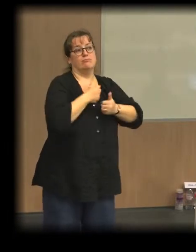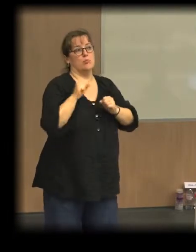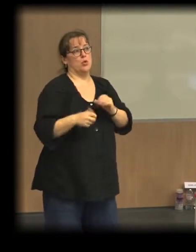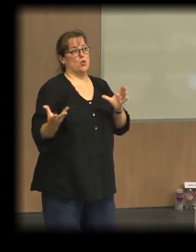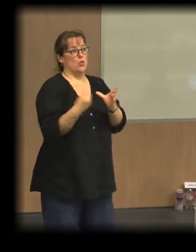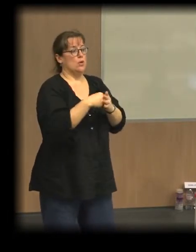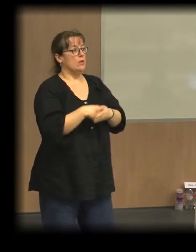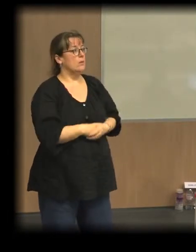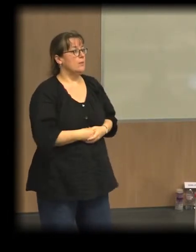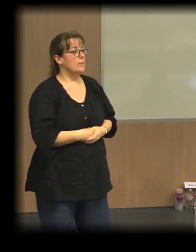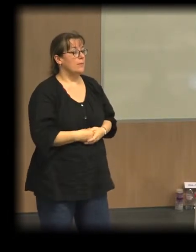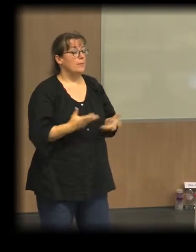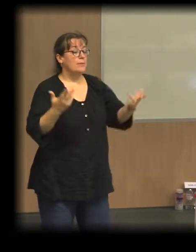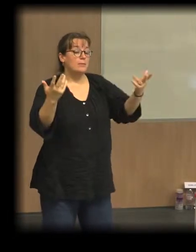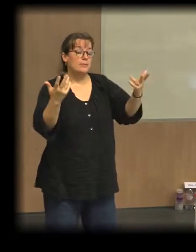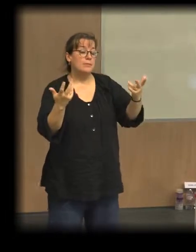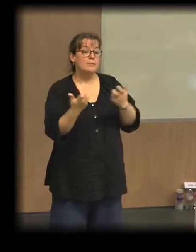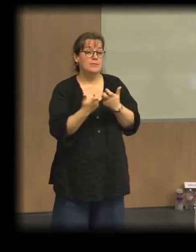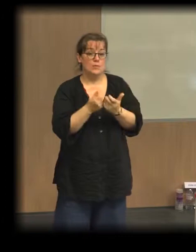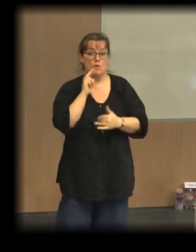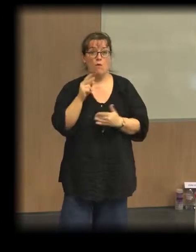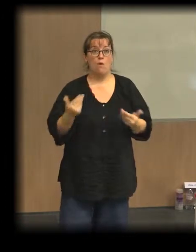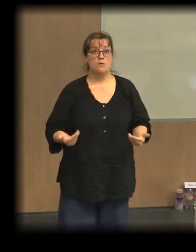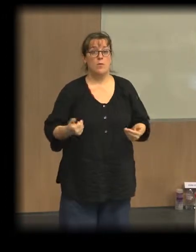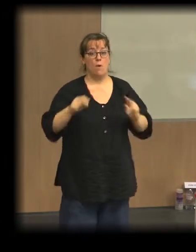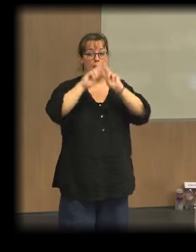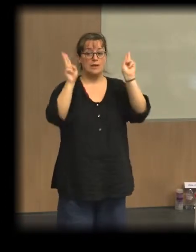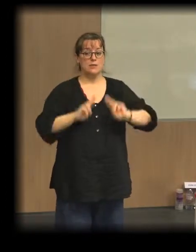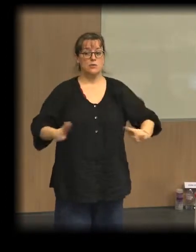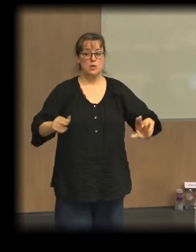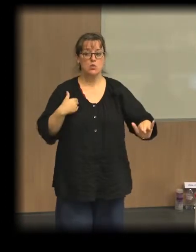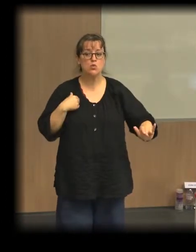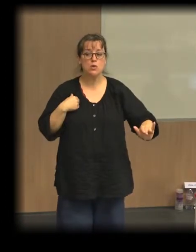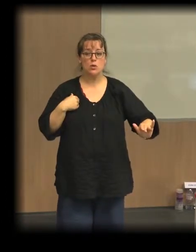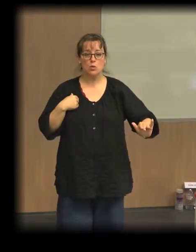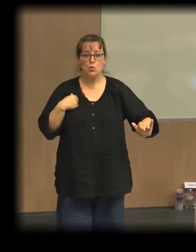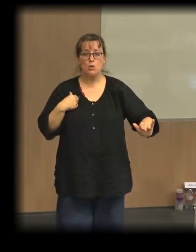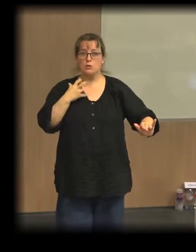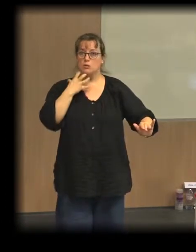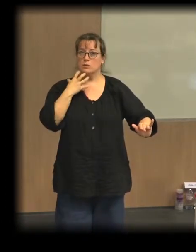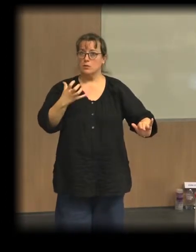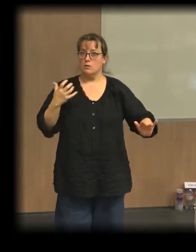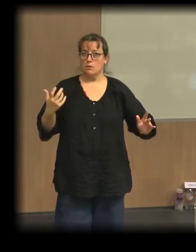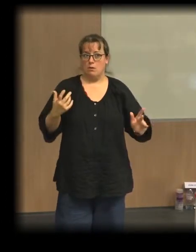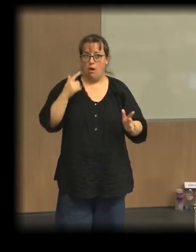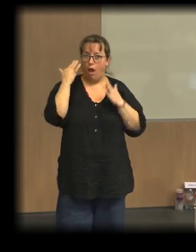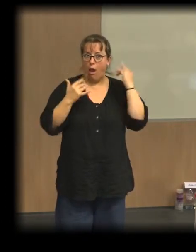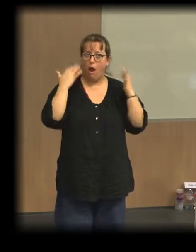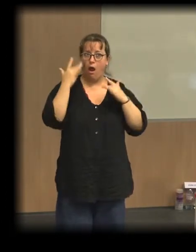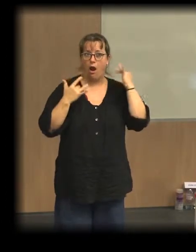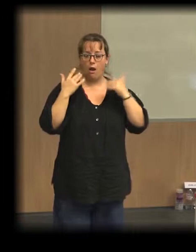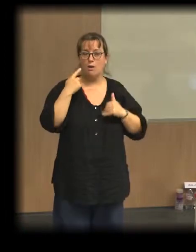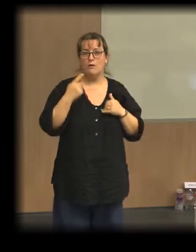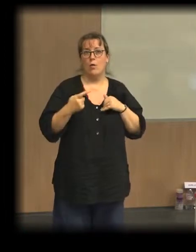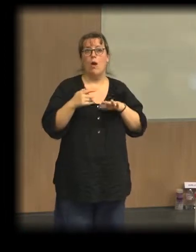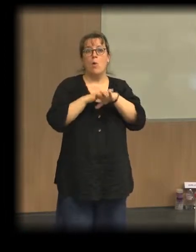de se passer au niveau international est extrêmement inquiétant. On voit qu'il y a une montée des extrémismes